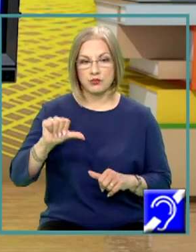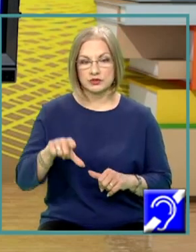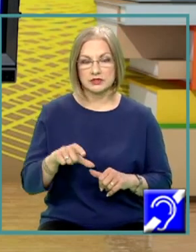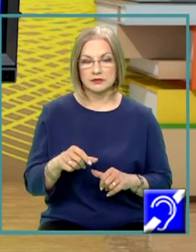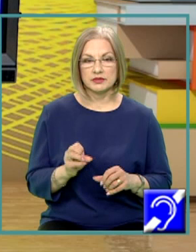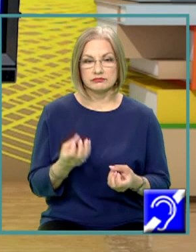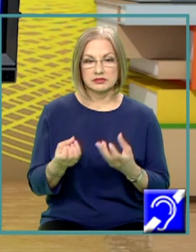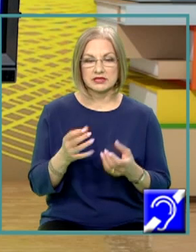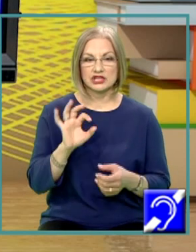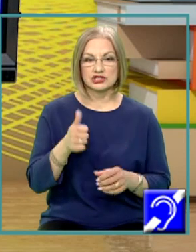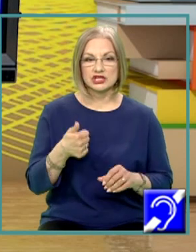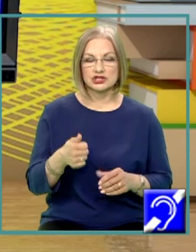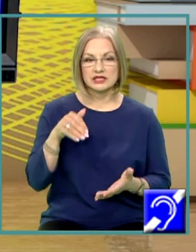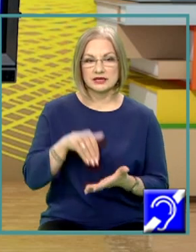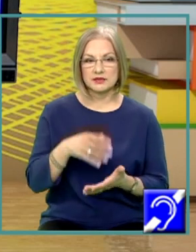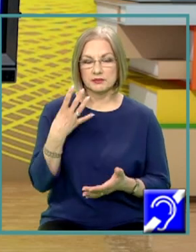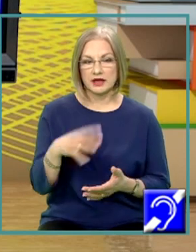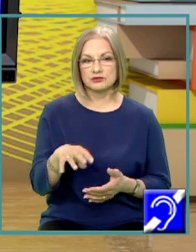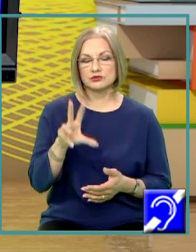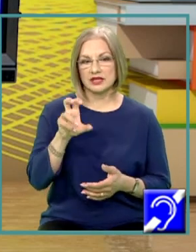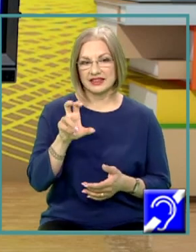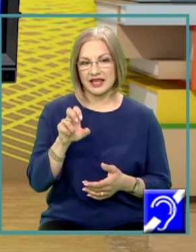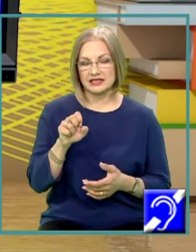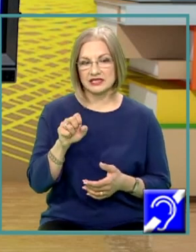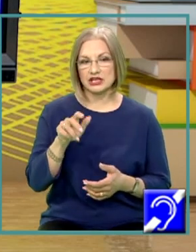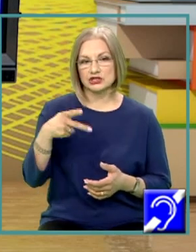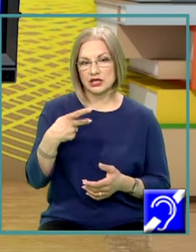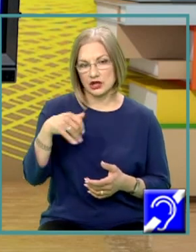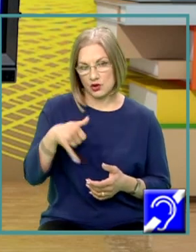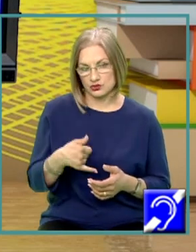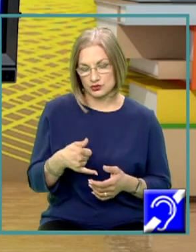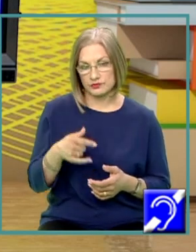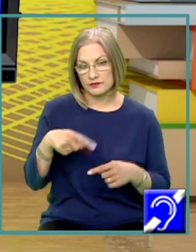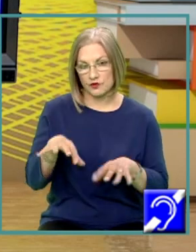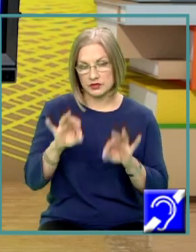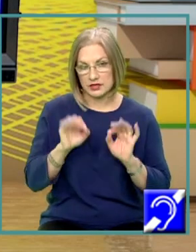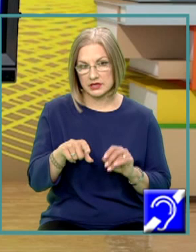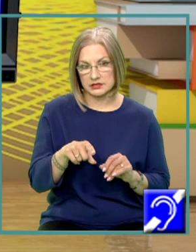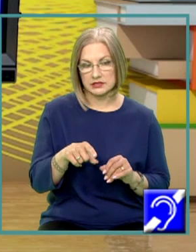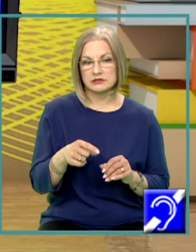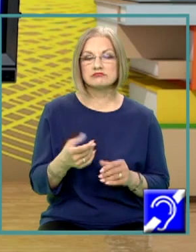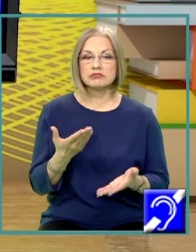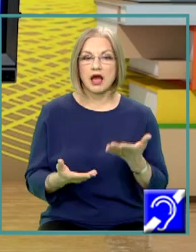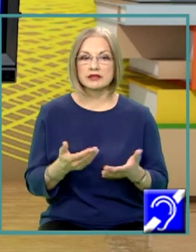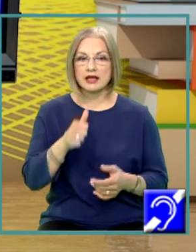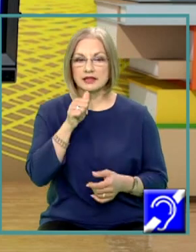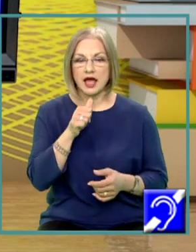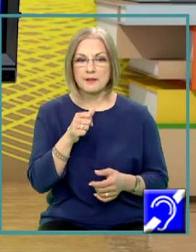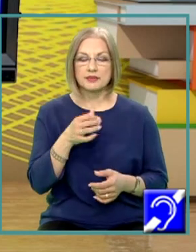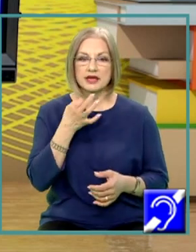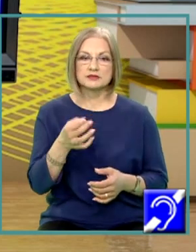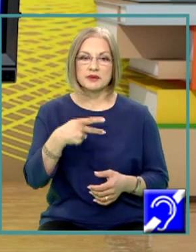degajă 56.430 kJ. Determinați cantitatea de apă exprimată în